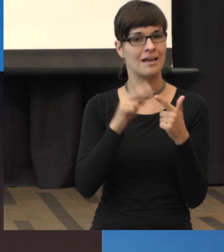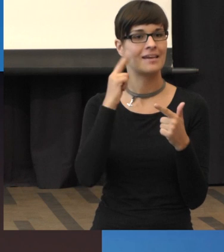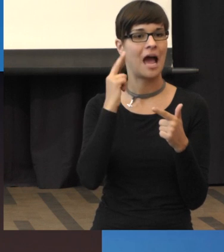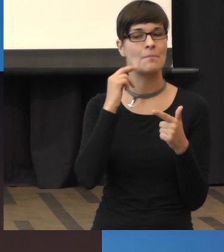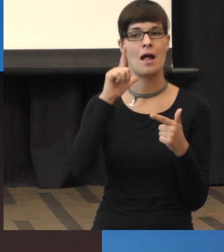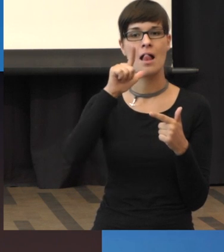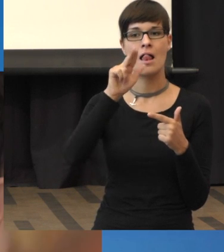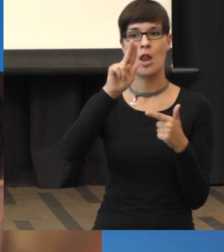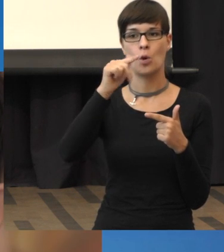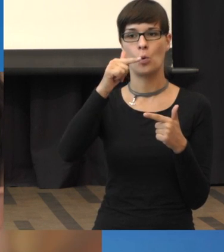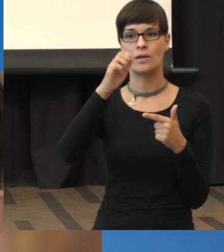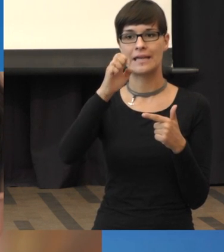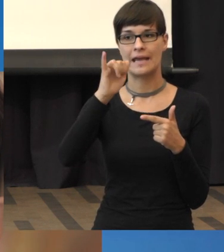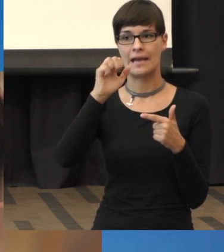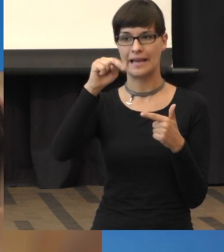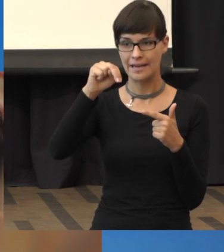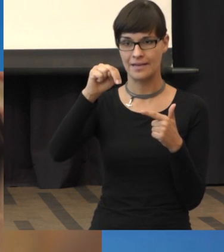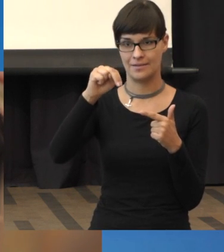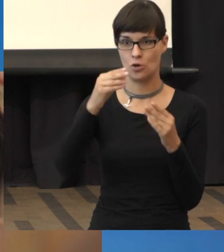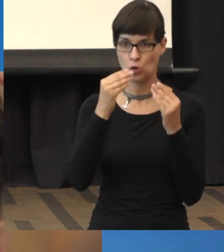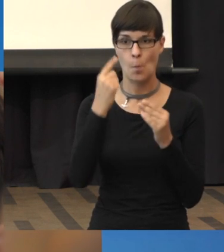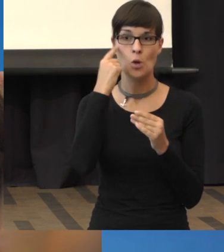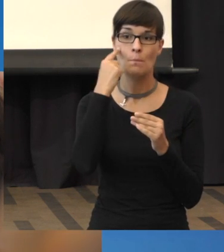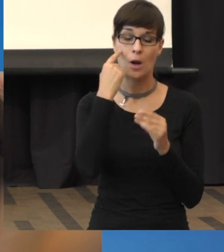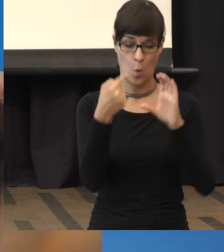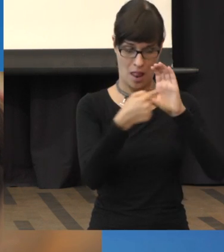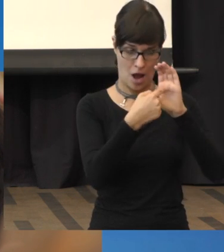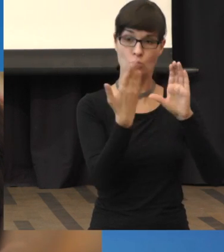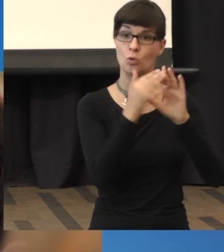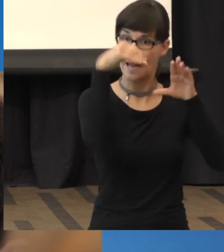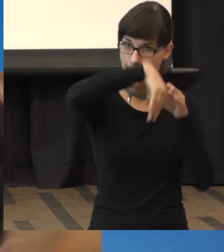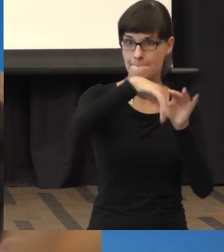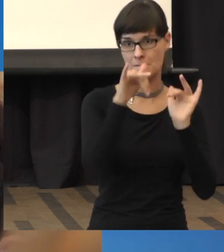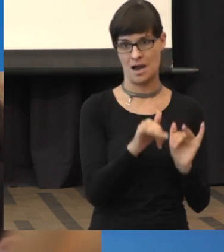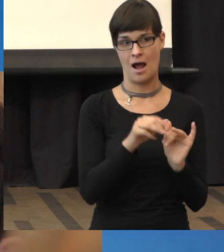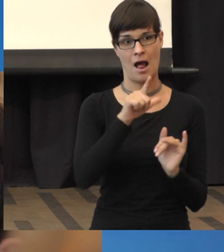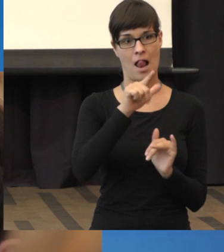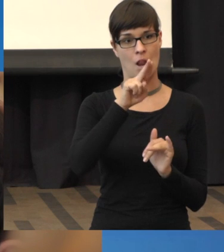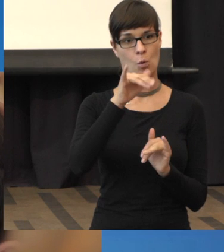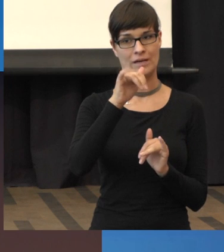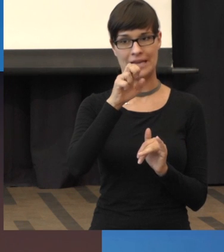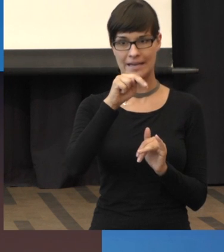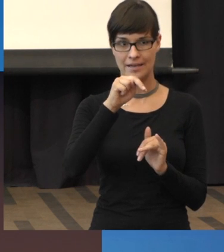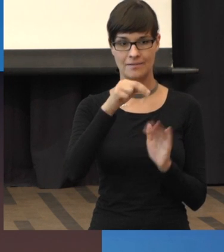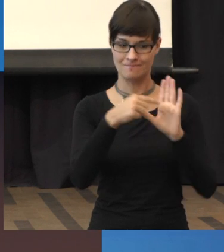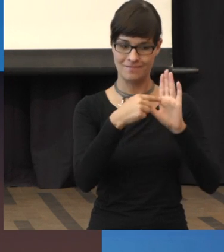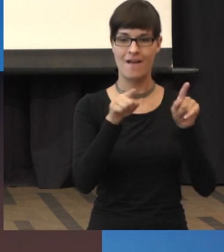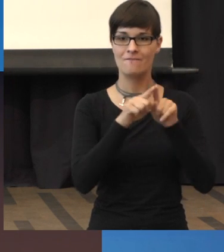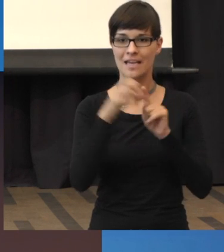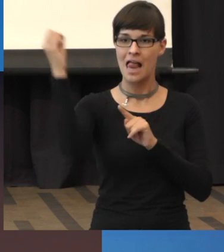das sich auch in der Makula bei jedem Gesunden in hoher Konzentration findet. Und dieser Lichtschutzfaktor,